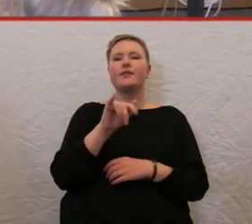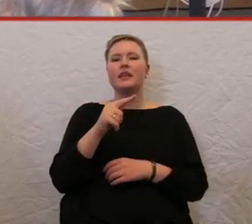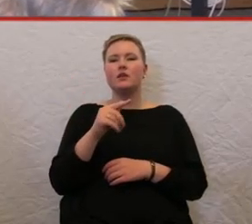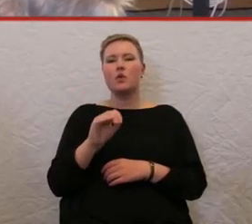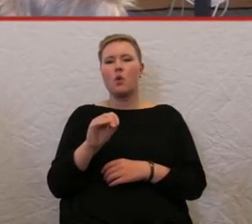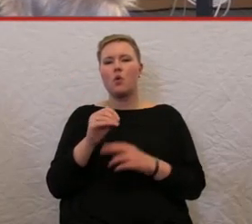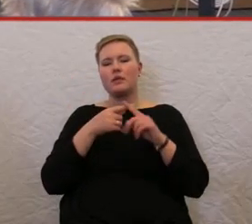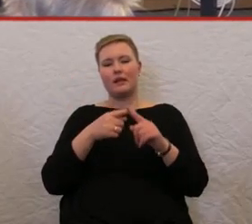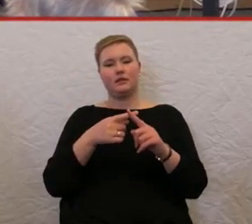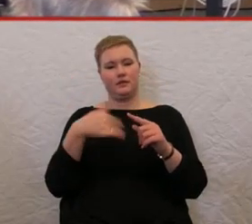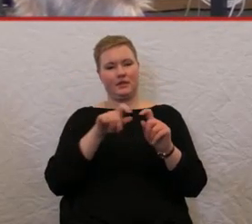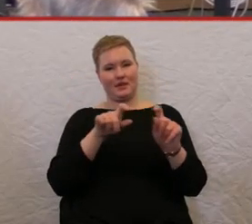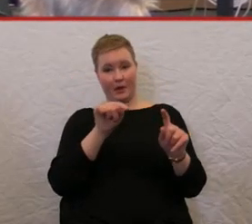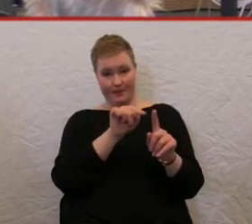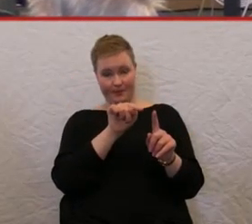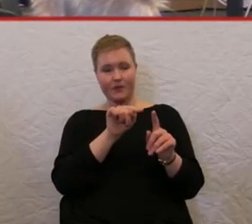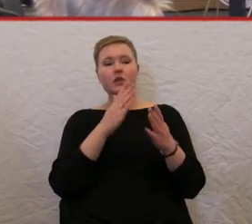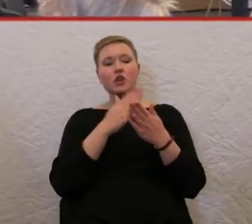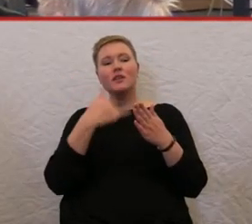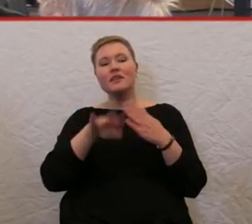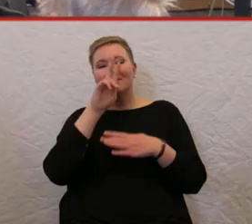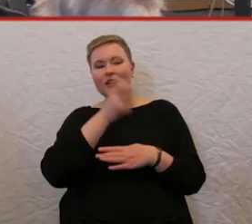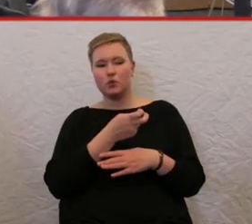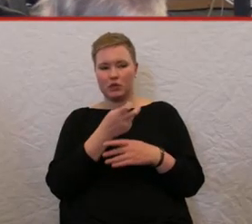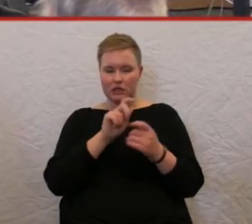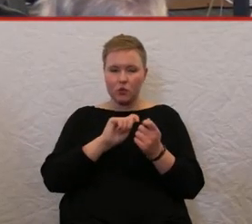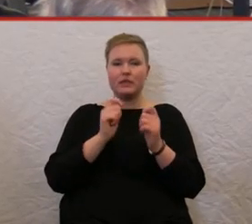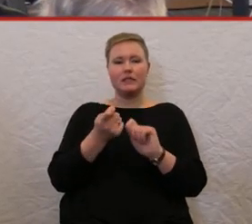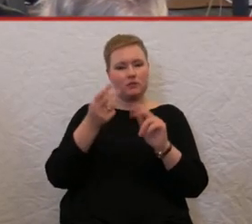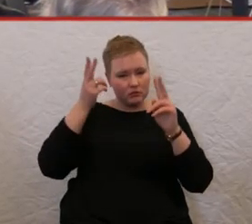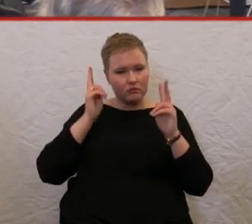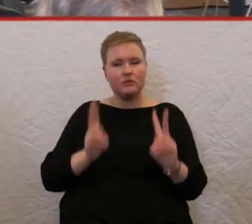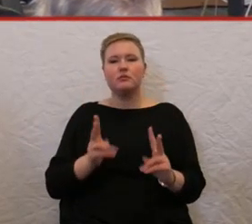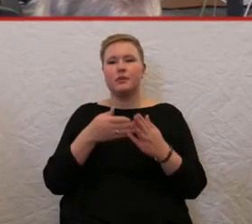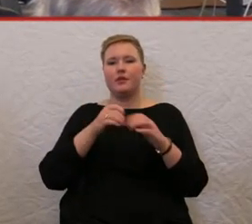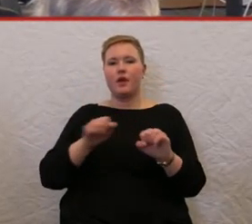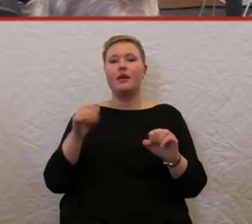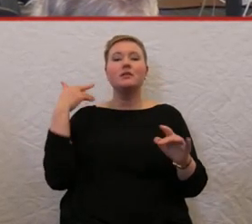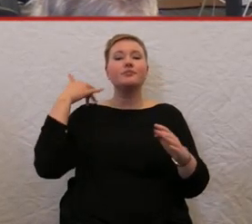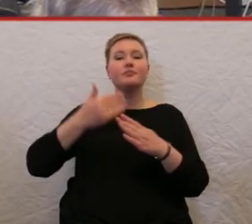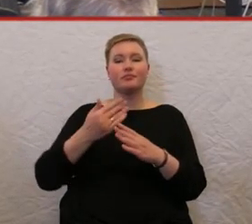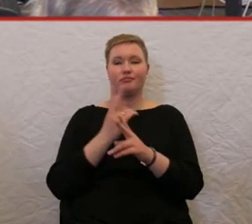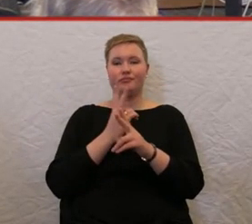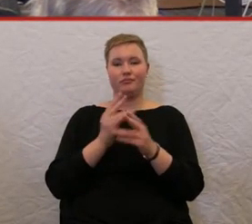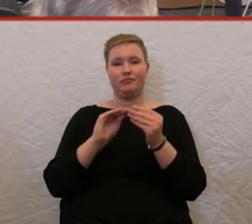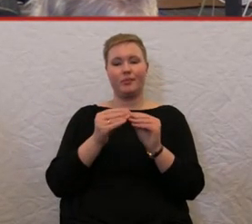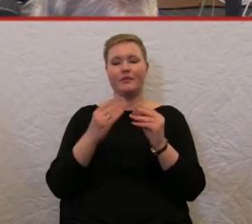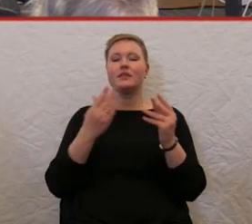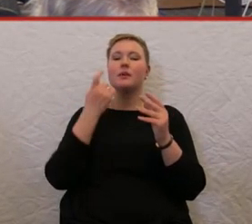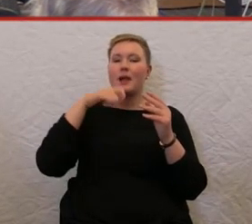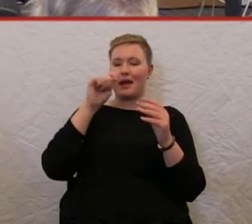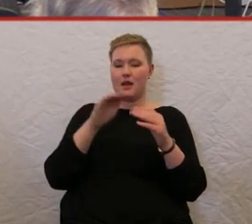Auch da haben wir dieses schon versucht. Gescheitert ist das bisher an den großen Taxi-Verbänden im Land Berlin.